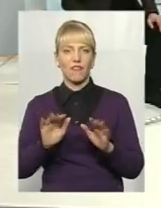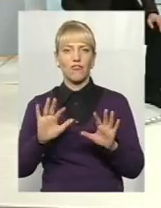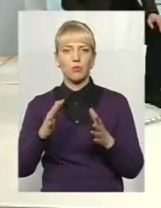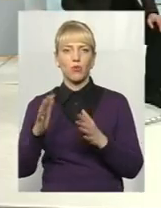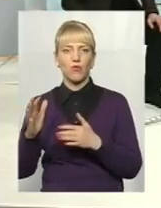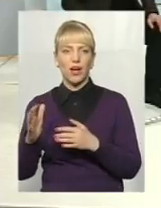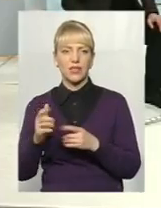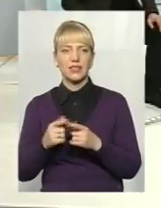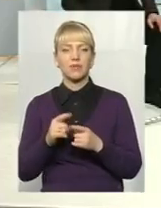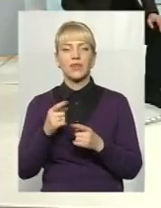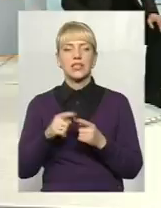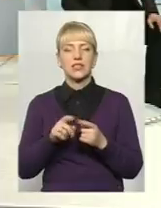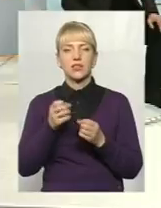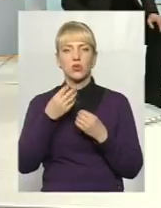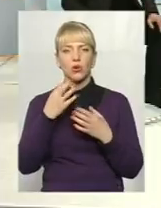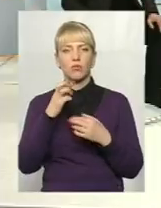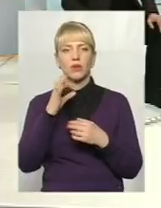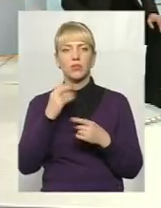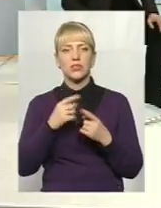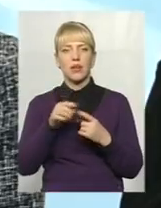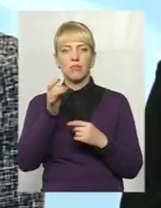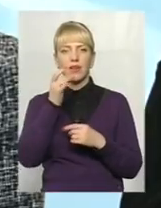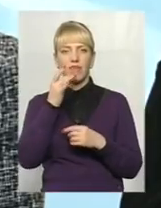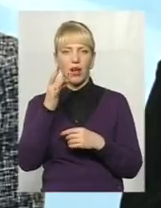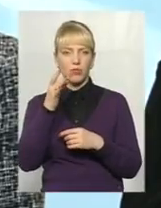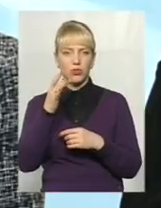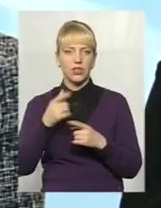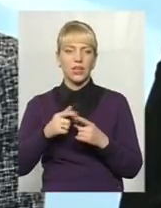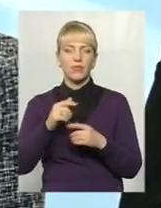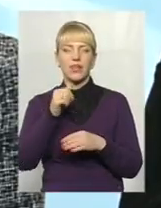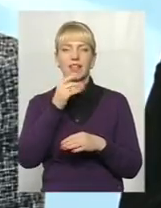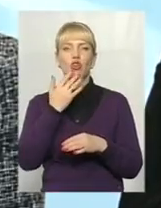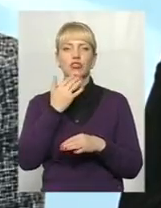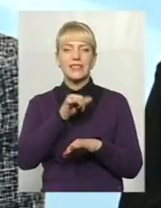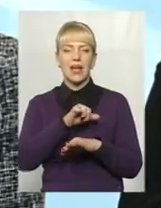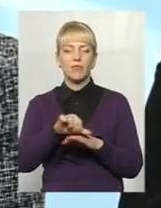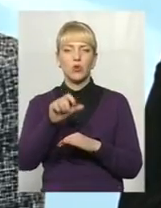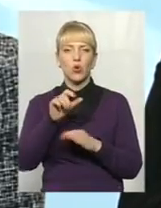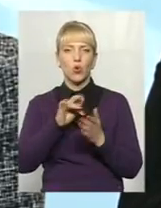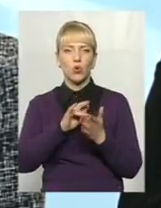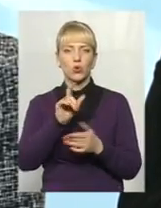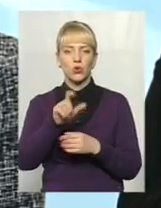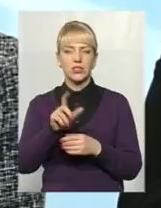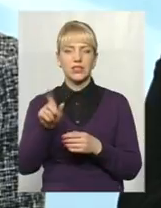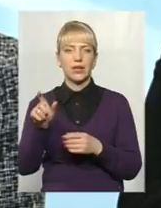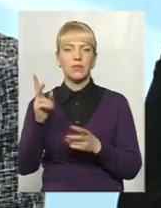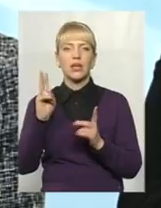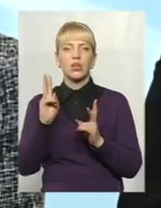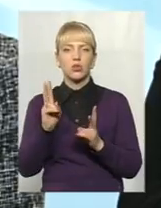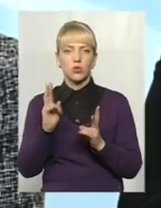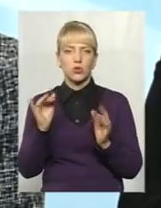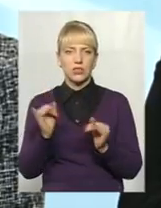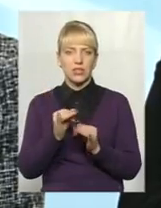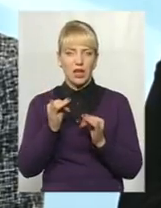Це дуже хорошо, бо знову ж це приваблює іноземного туриста, який цікавий сьогодні нашому